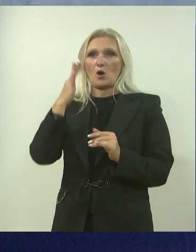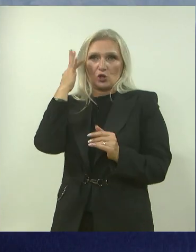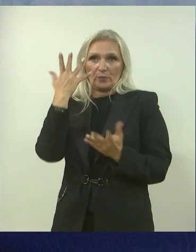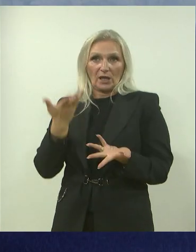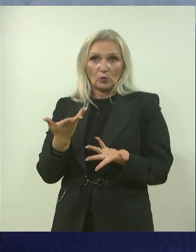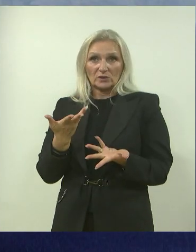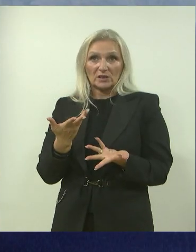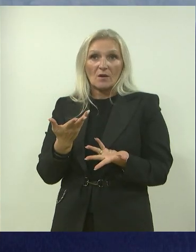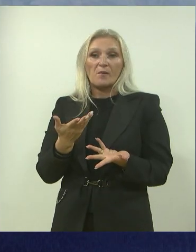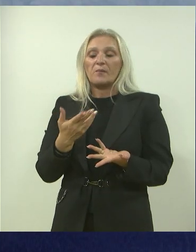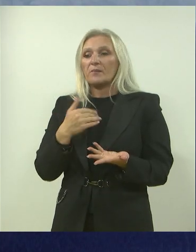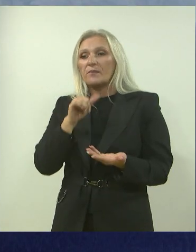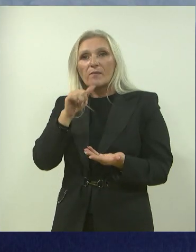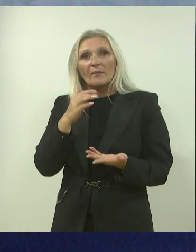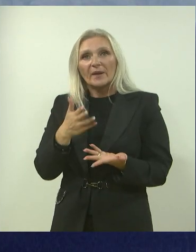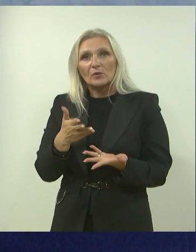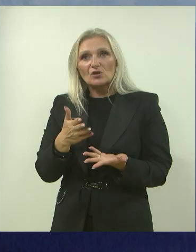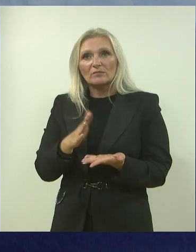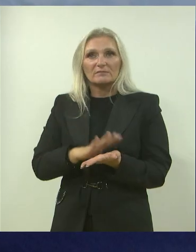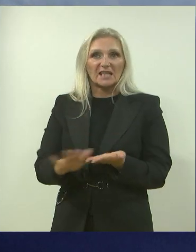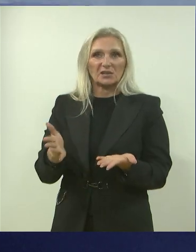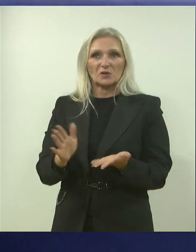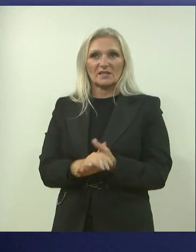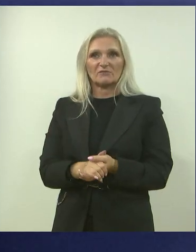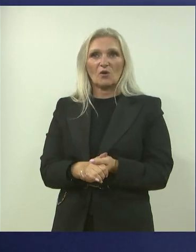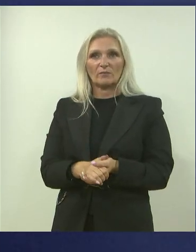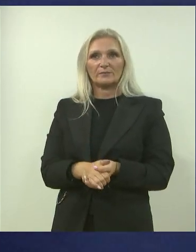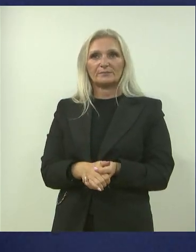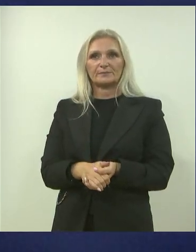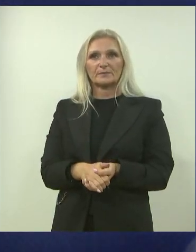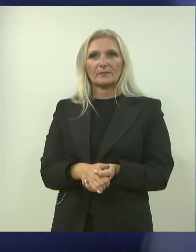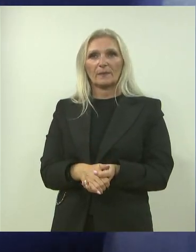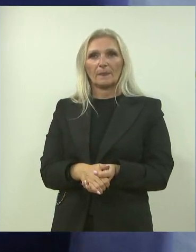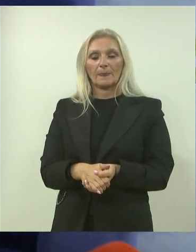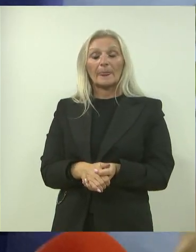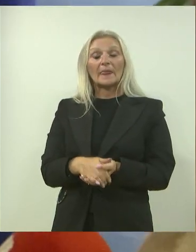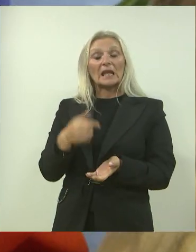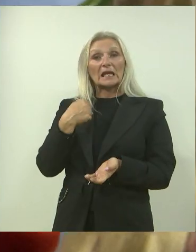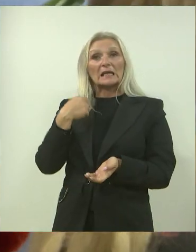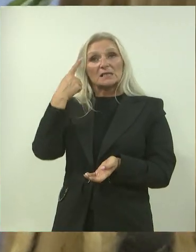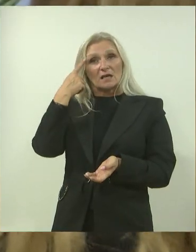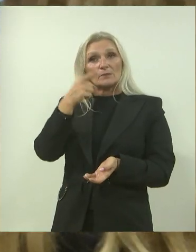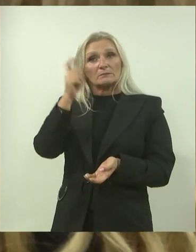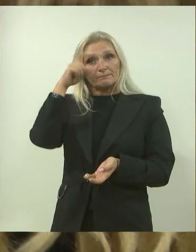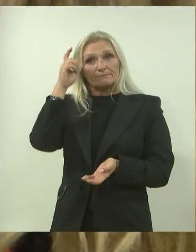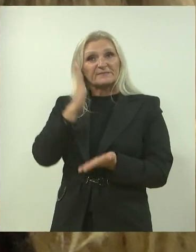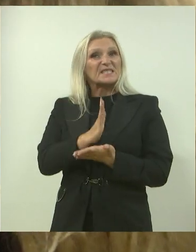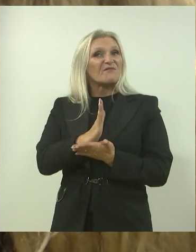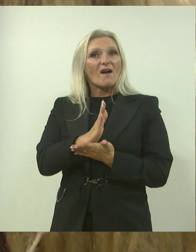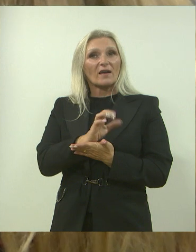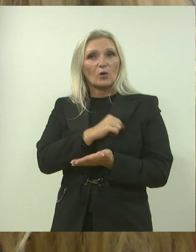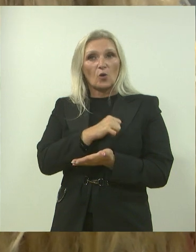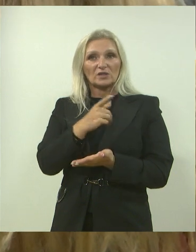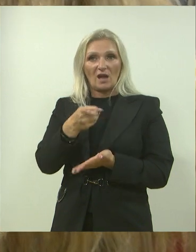ne biš pa olako sve shvatiti. Apsolutno. Međutim, ono što znam je da namiravate nastaviti svake godine